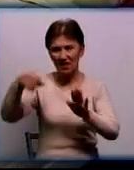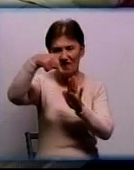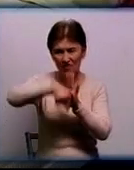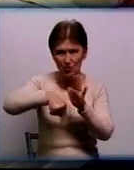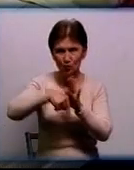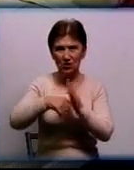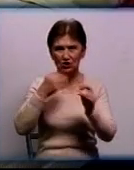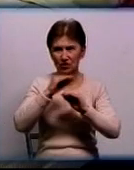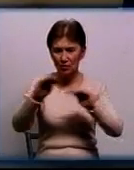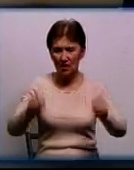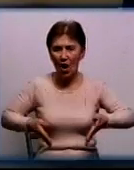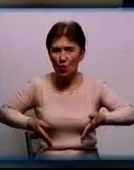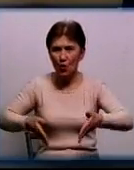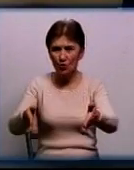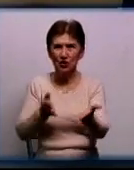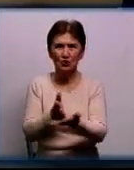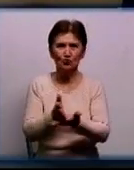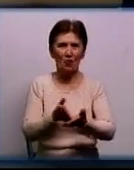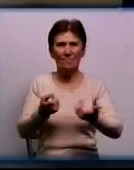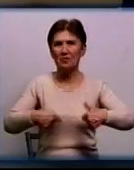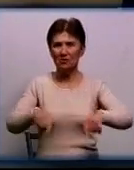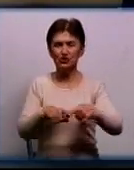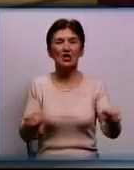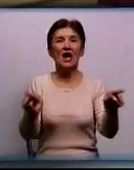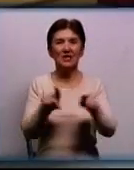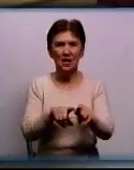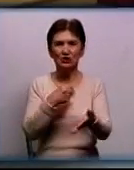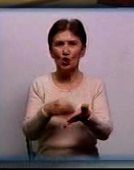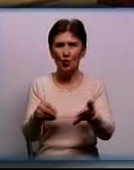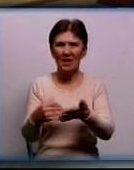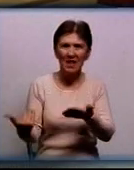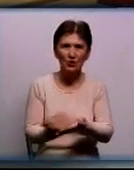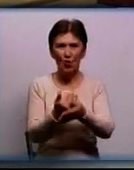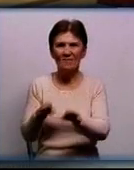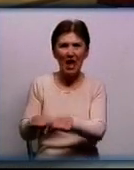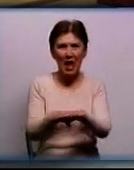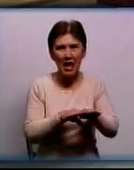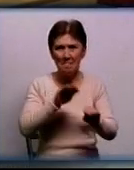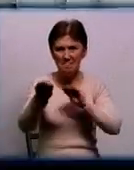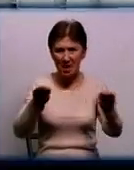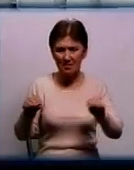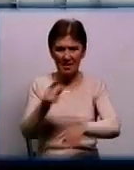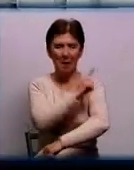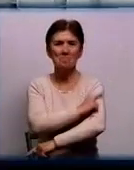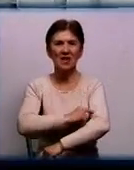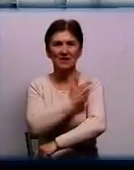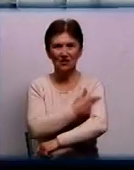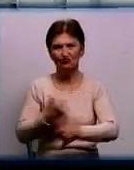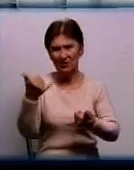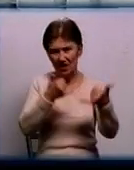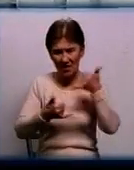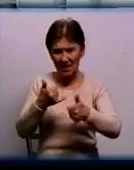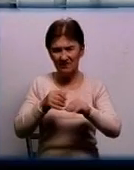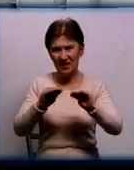оздоблення палат, коридорів та службових приміщень. Також закупили нові меблі та медичний інвентар, встановили нове діагностичне